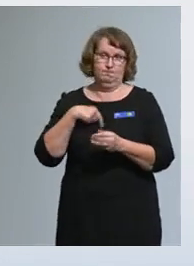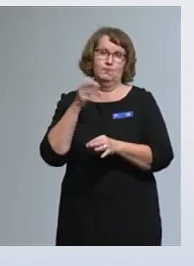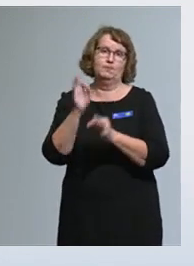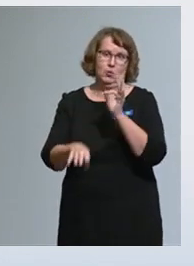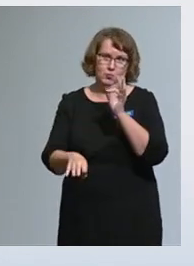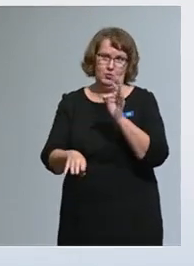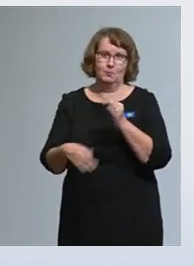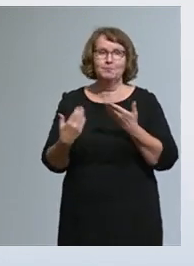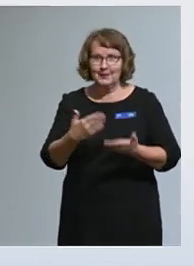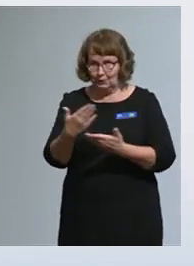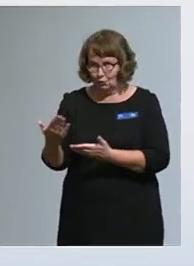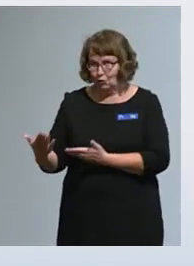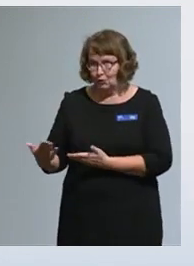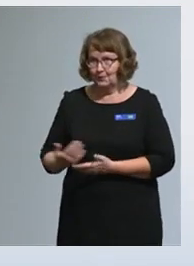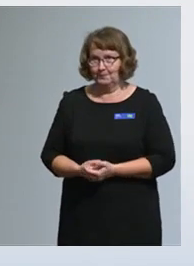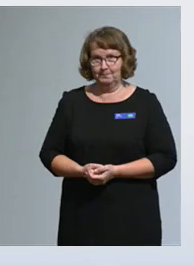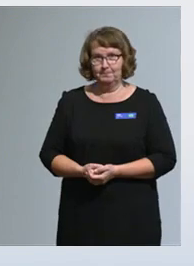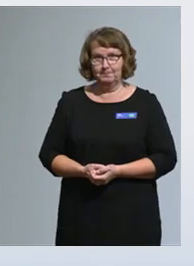Kiitoksia.